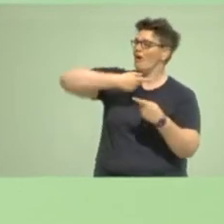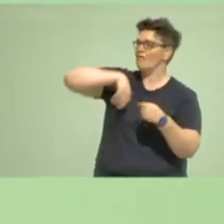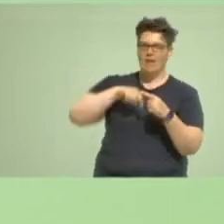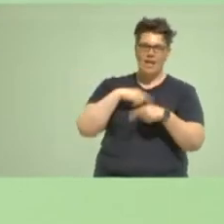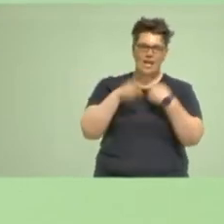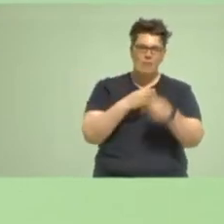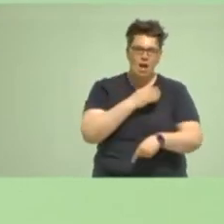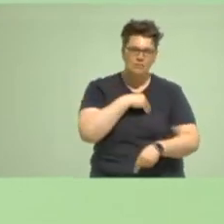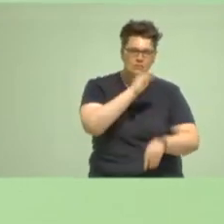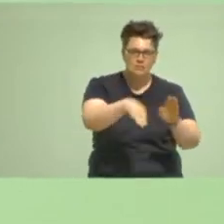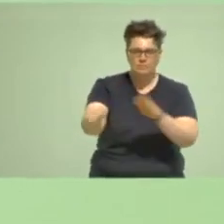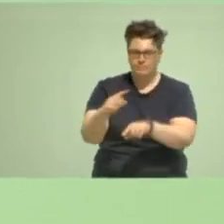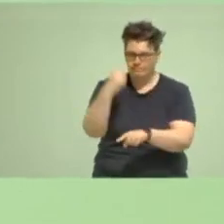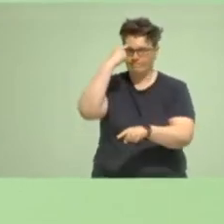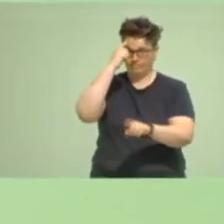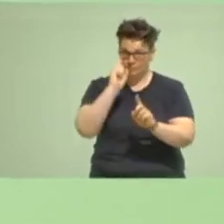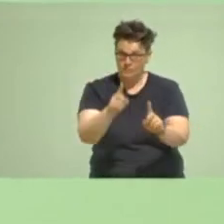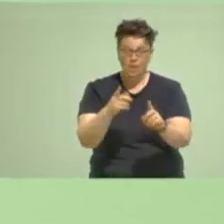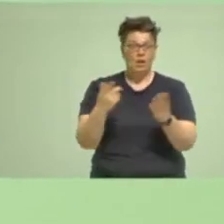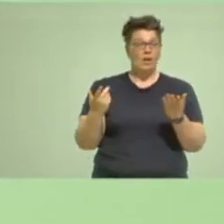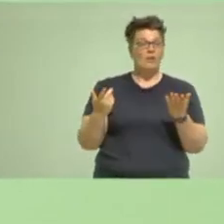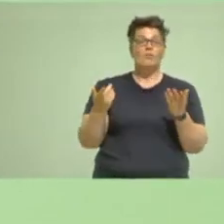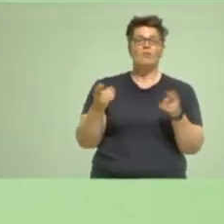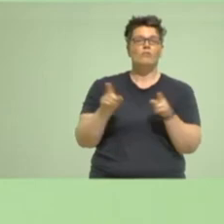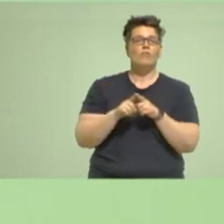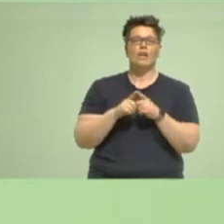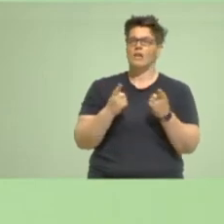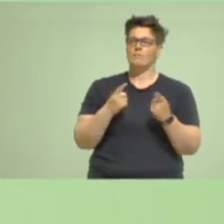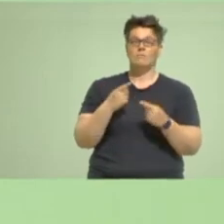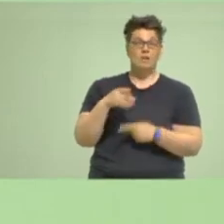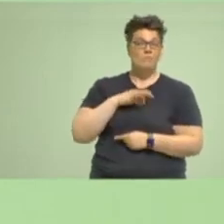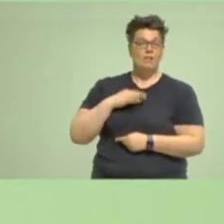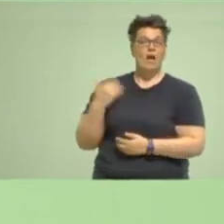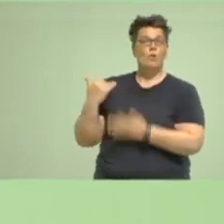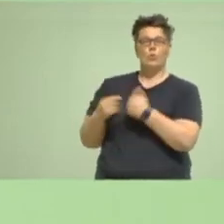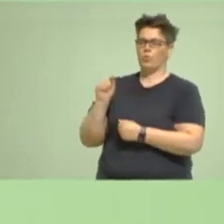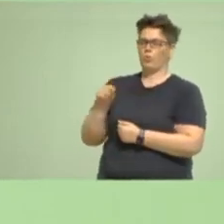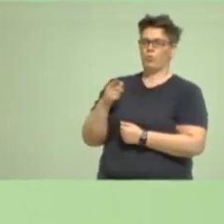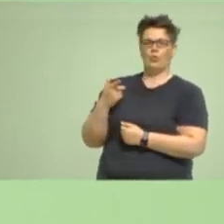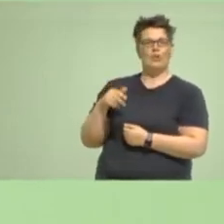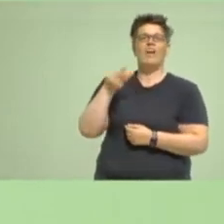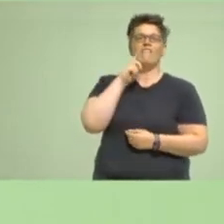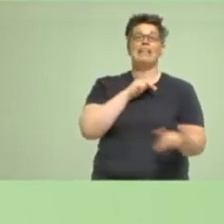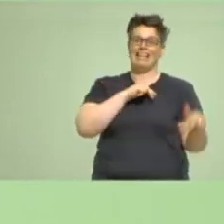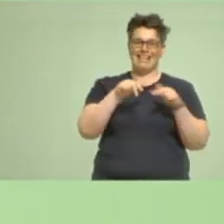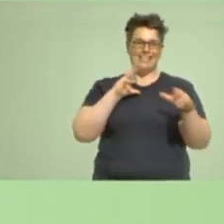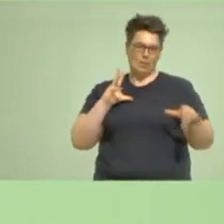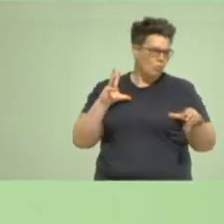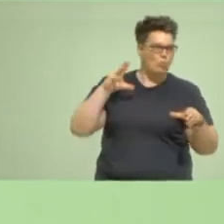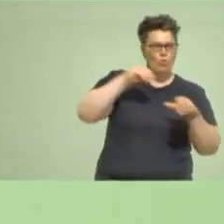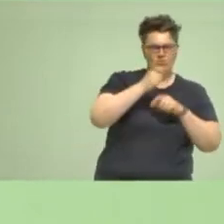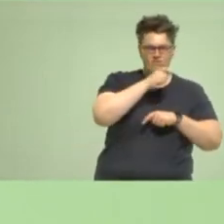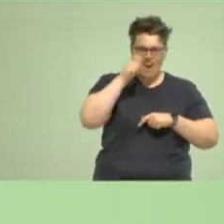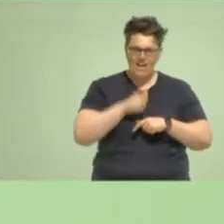erinnern, dass es nicht so sein kann, dass Grüne in Regierungsverantwortung als Partei, als